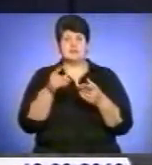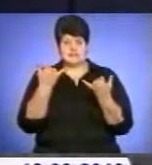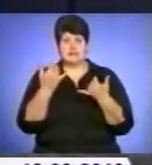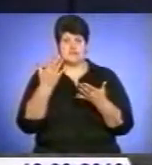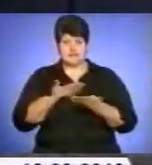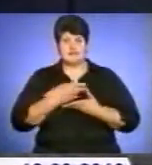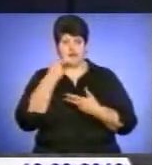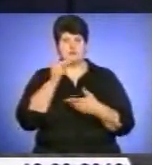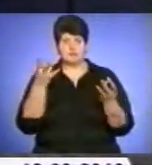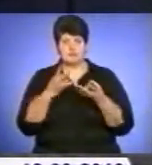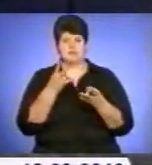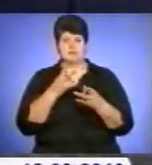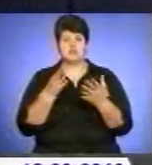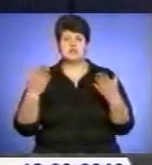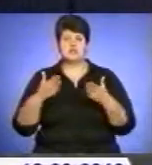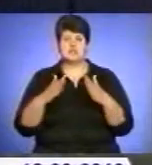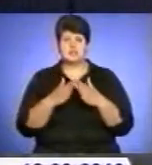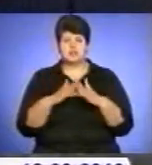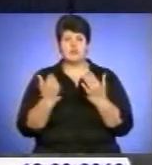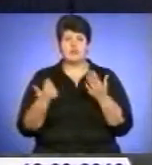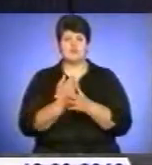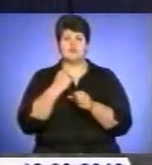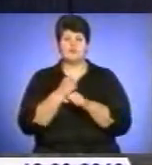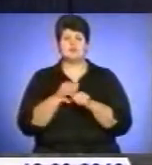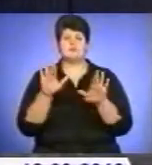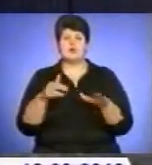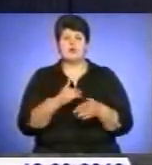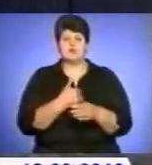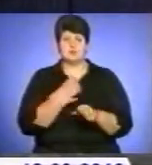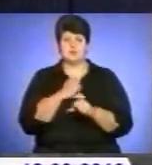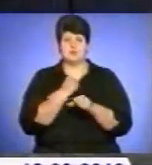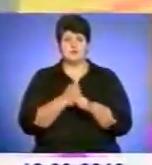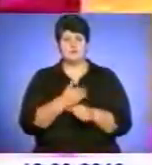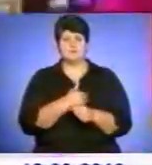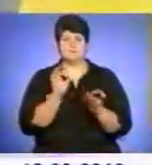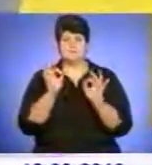потрібно житло, нові робочі місця. Ми хочемо працювати, ми хочемо гідну зарплатню.